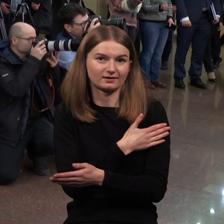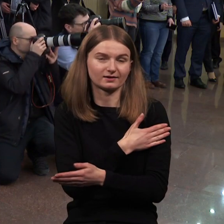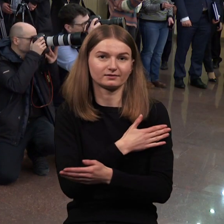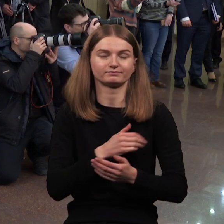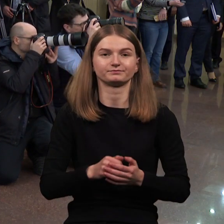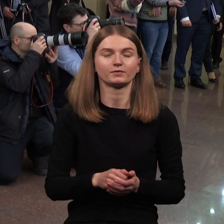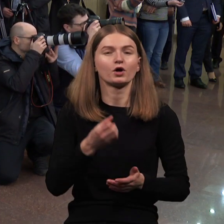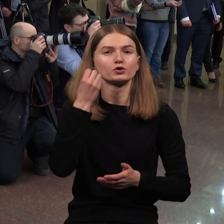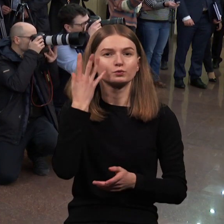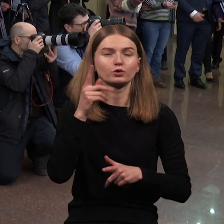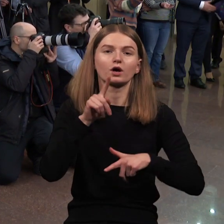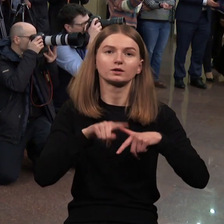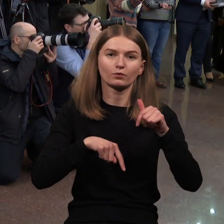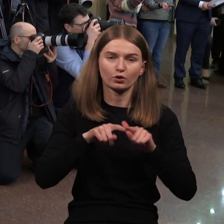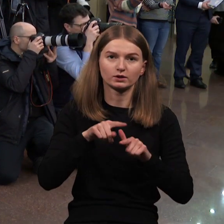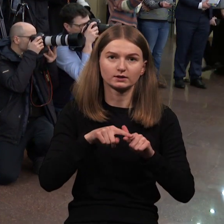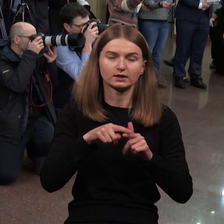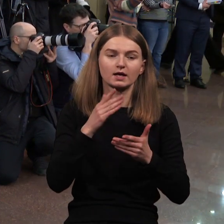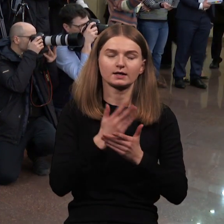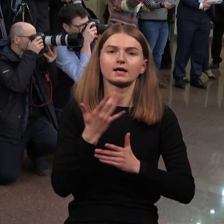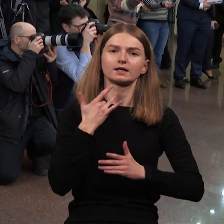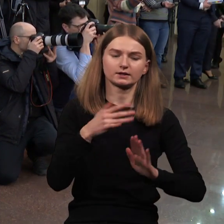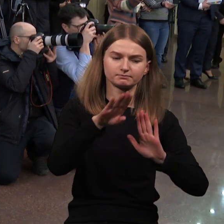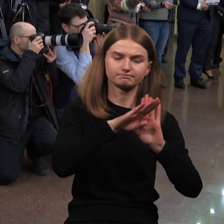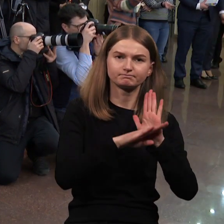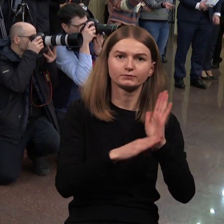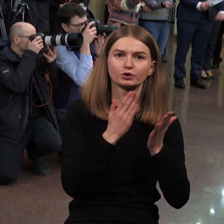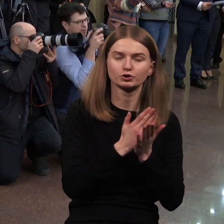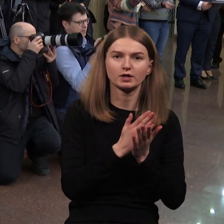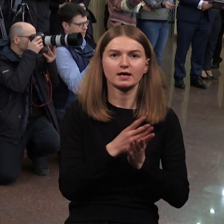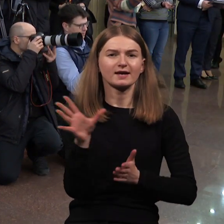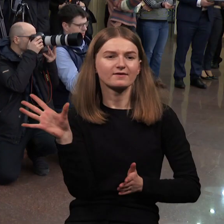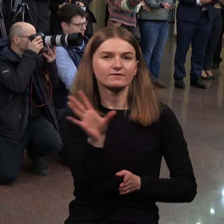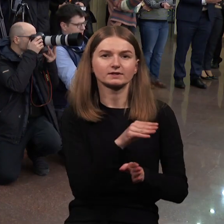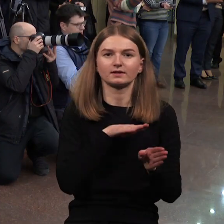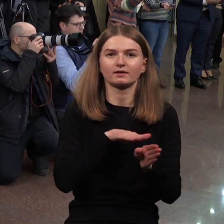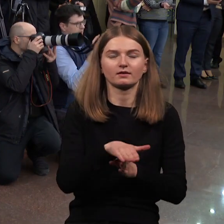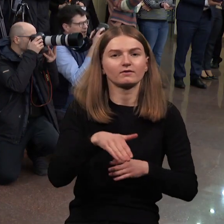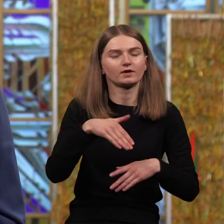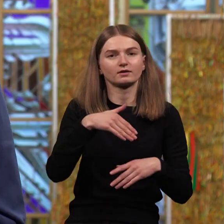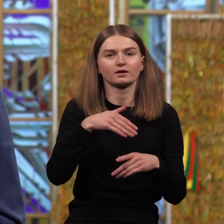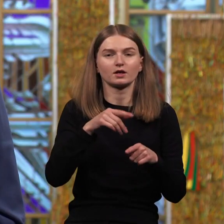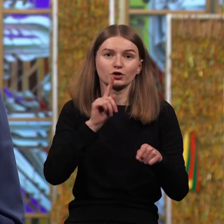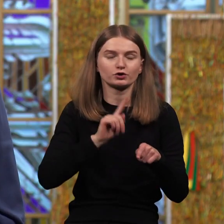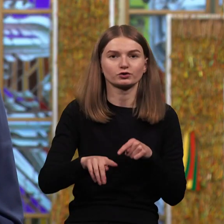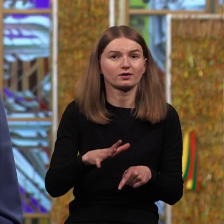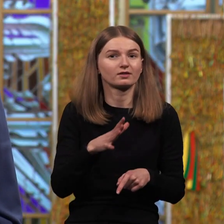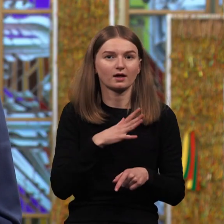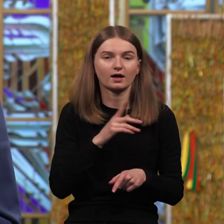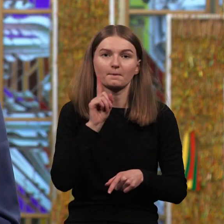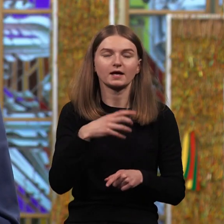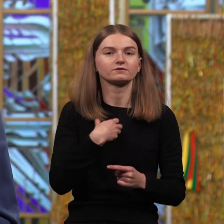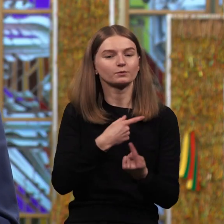Suprantu, kad politika turi savo reikalavimus ir ne viską pavyks įgyvendinti iš karto, bet svarbiausia yra